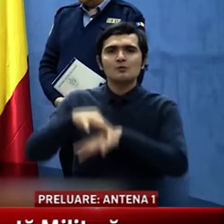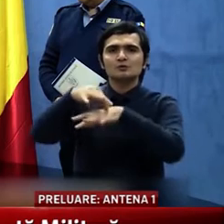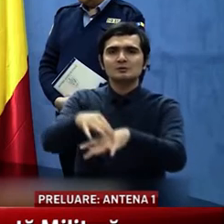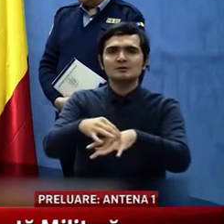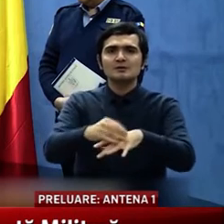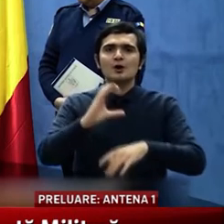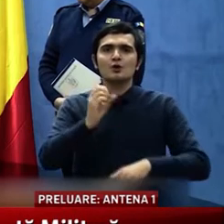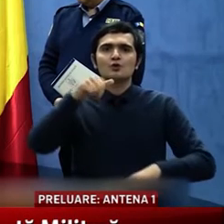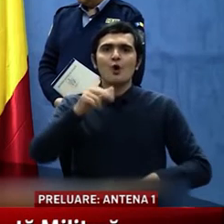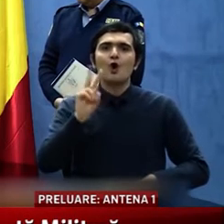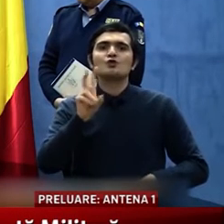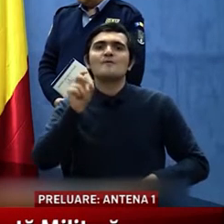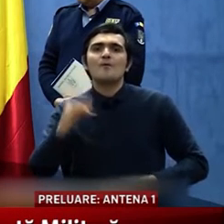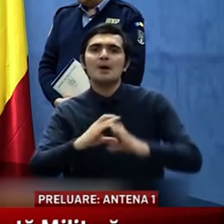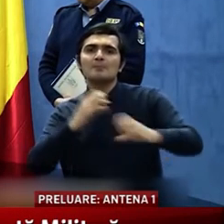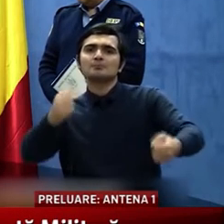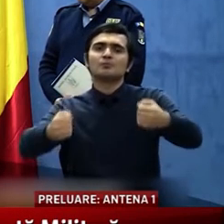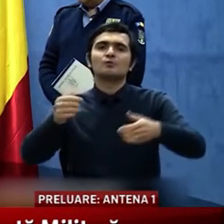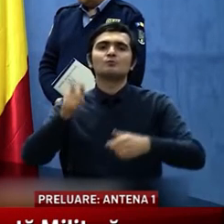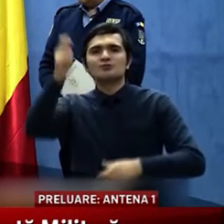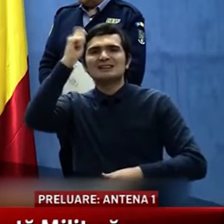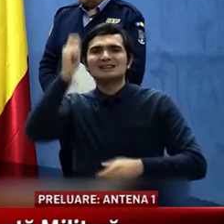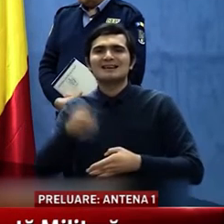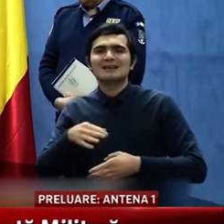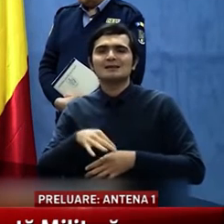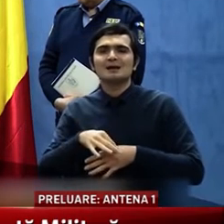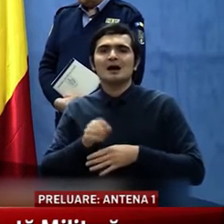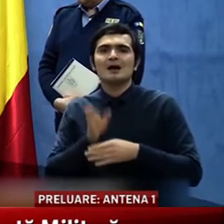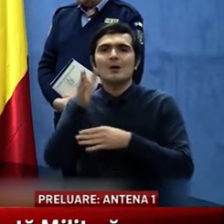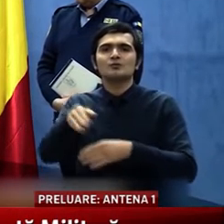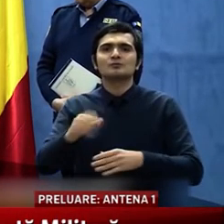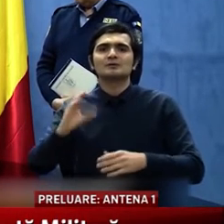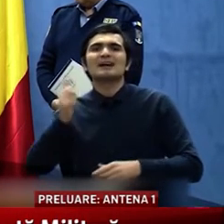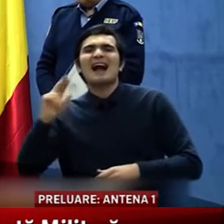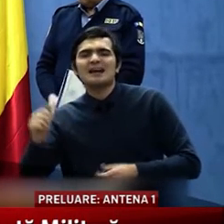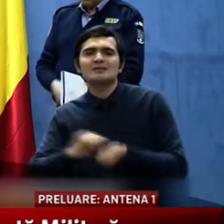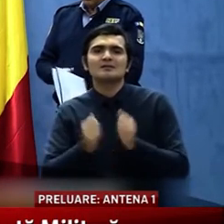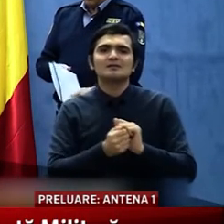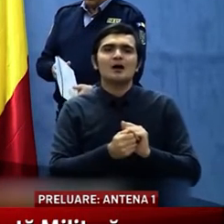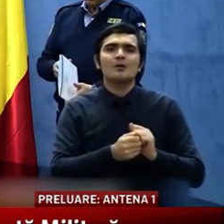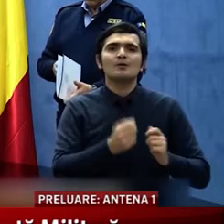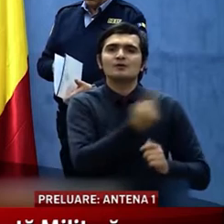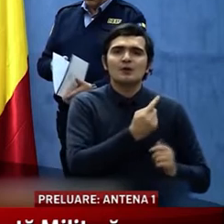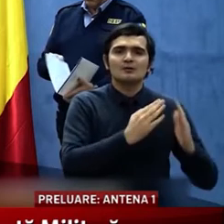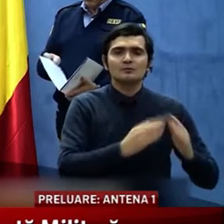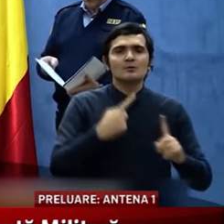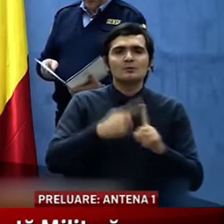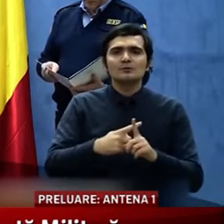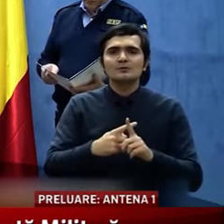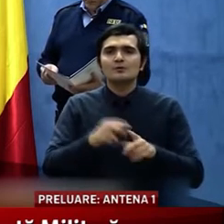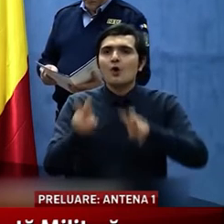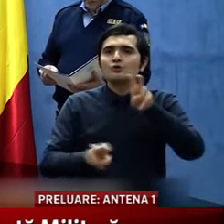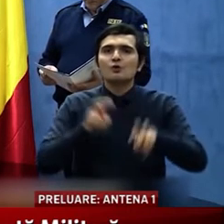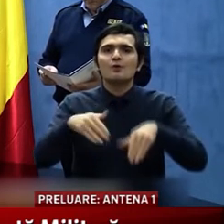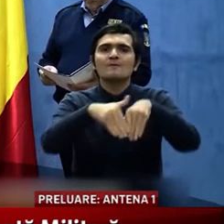introduși în carantină sau în izolare la domicilu și, bineînțeles, monitorizarea și controlul frontierei de stat.